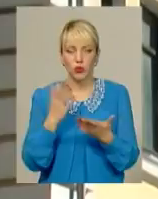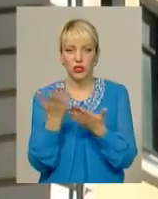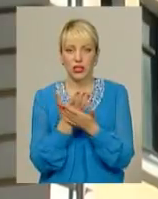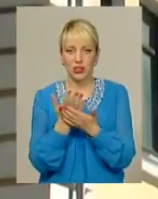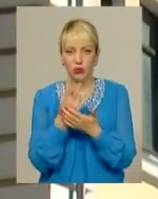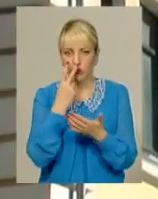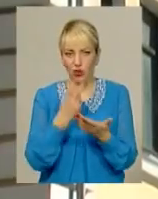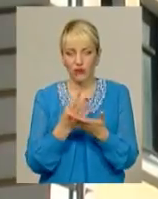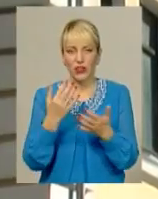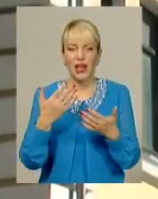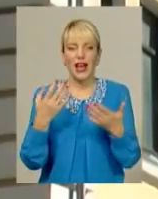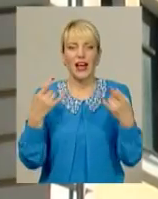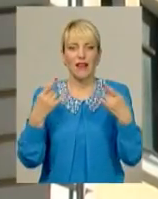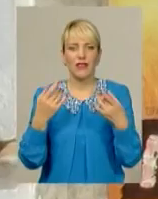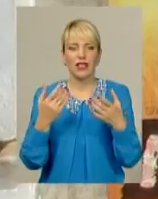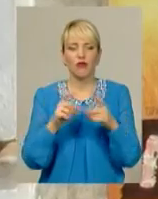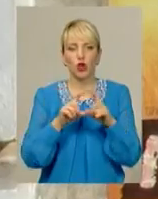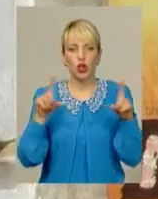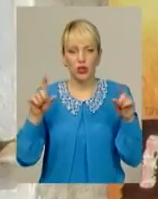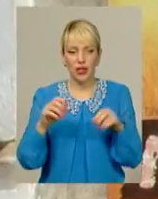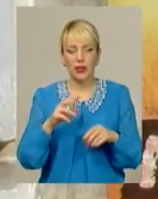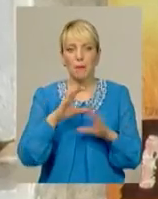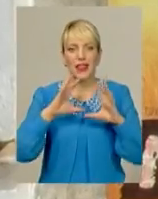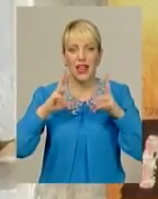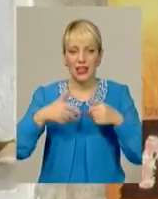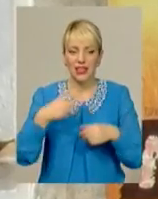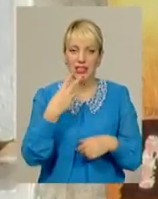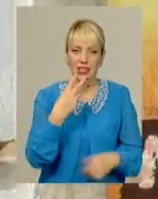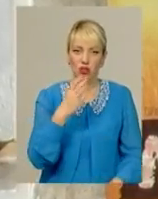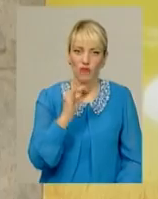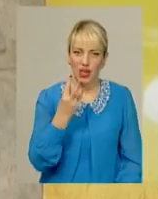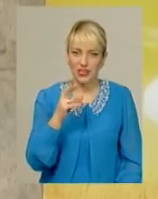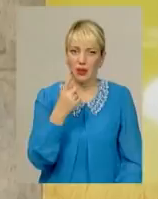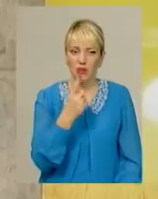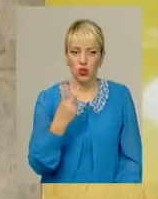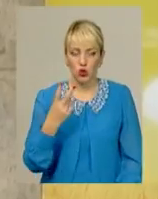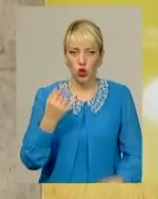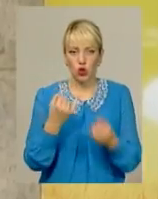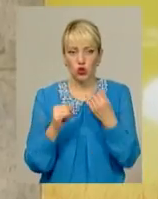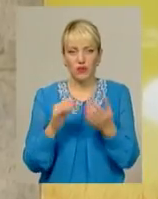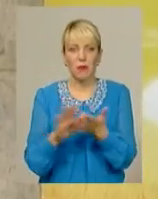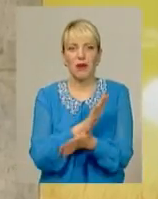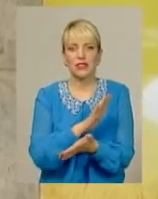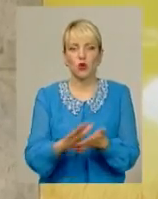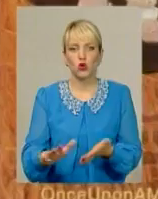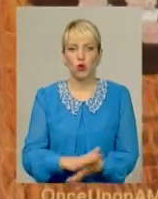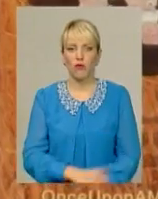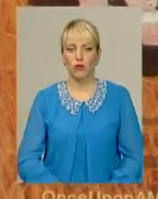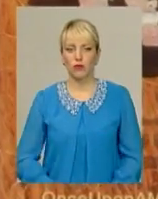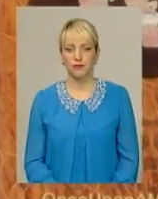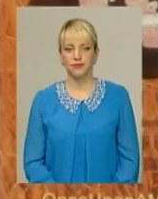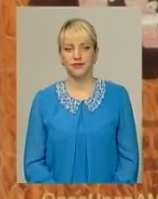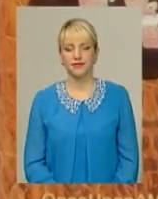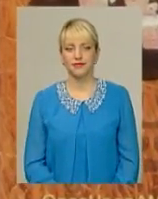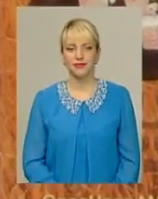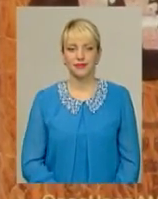кінотеатрі «Планета» 30 вересня та у перші два дні жовтня. Сеанси безкоштовні. Світлана Русіна, Дем'ян Цегольник. Для